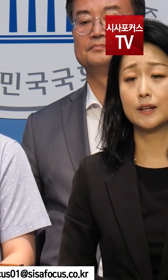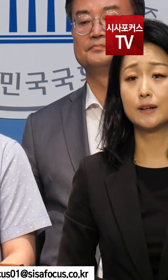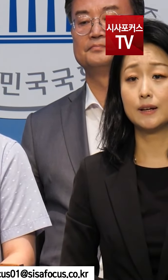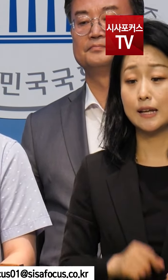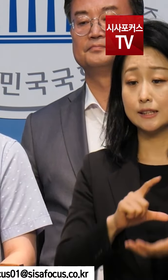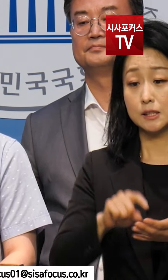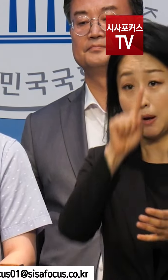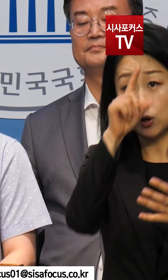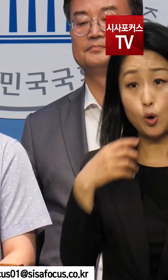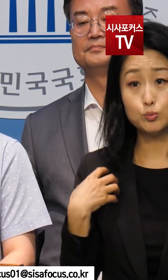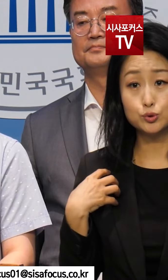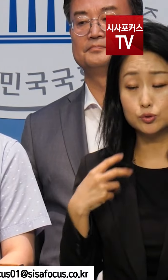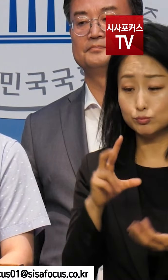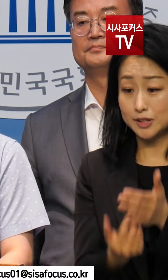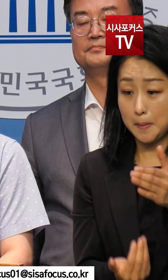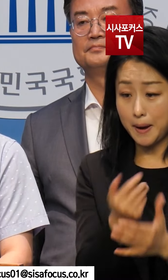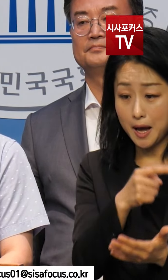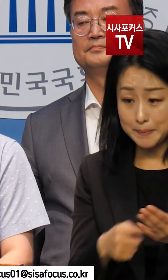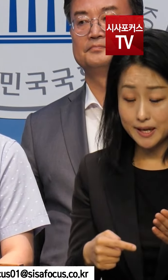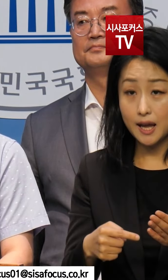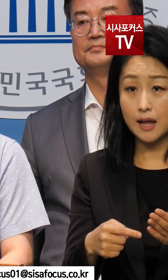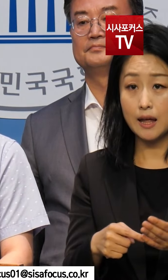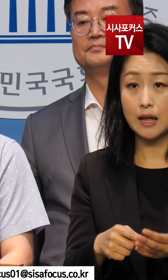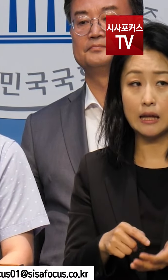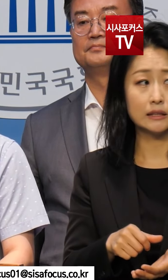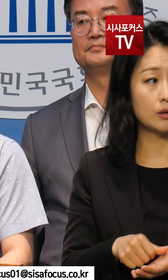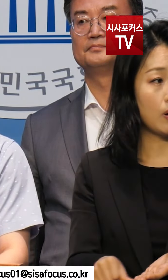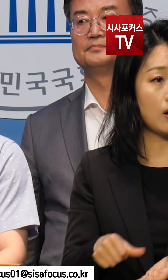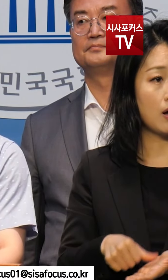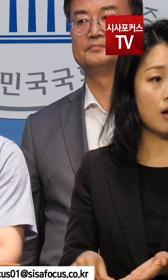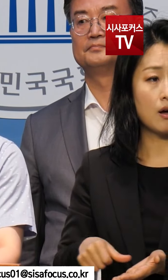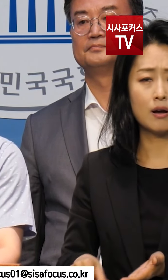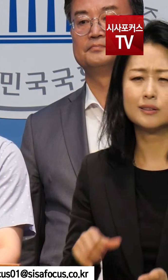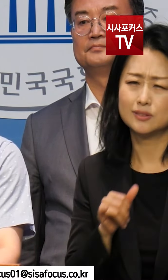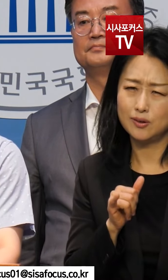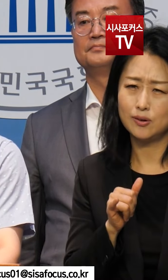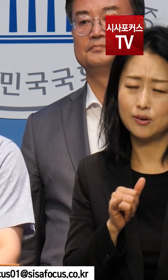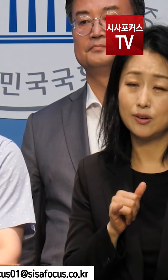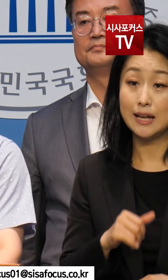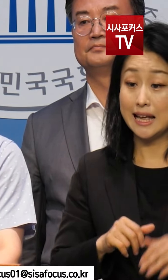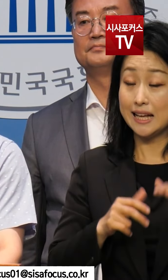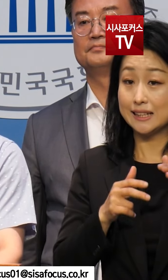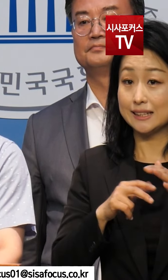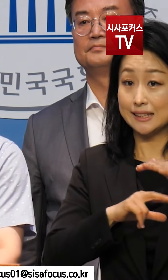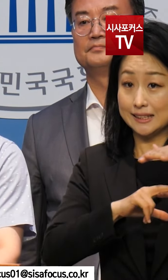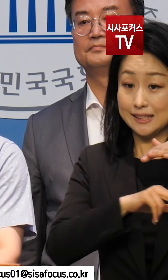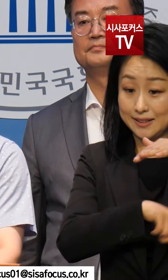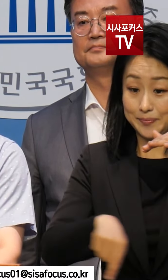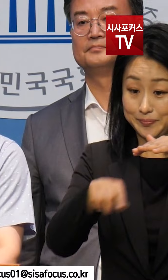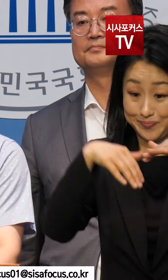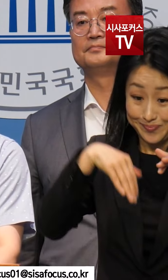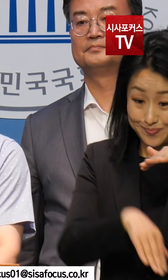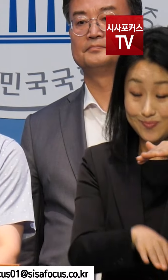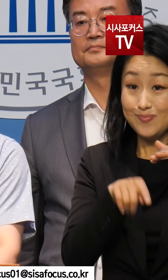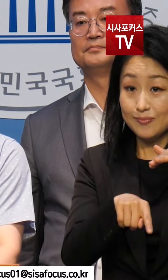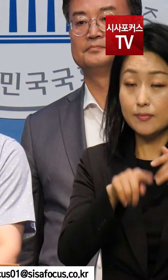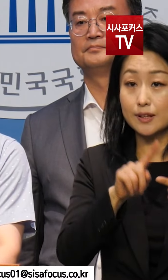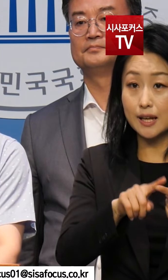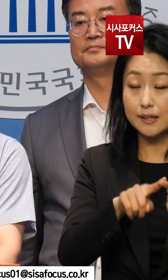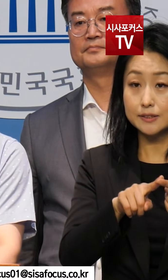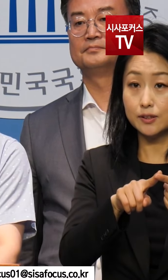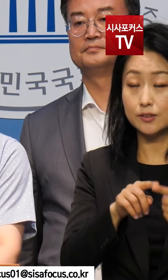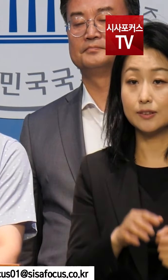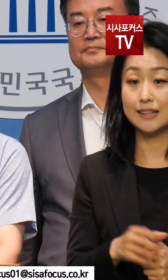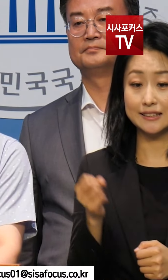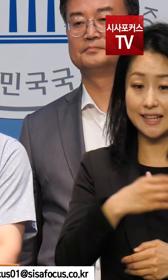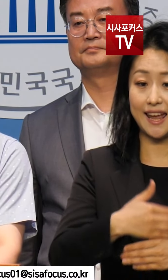지방정부는 참사와 피해자 지우기에 급급합니다. 최근에는 지하차도 제 개통 연기가 피해자의 요구를